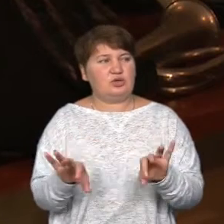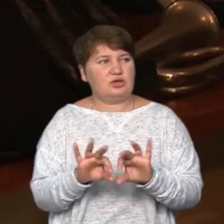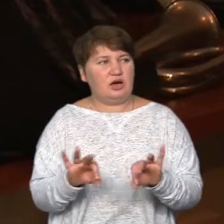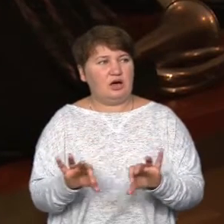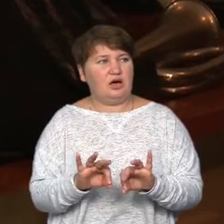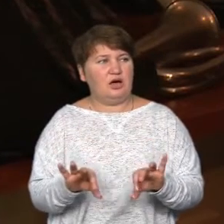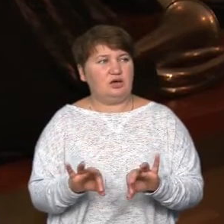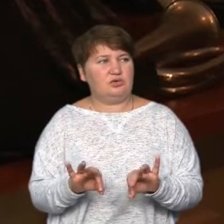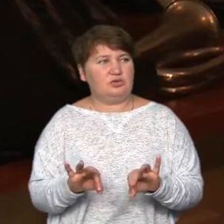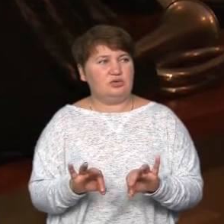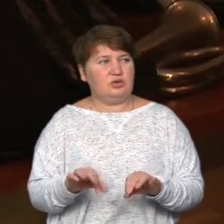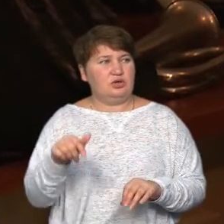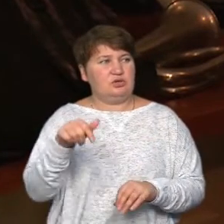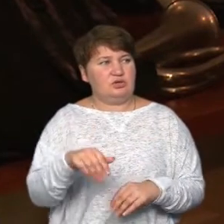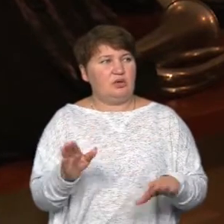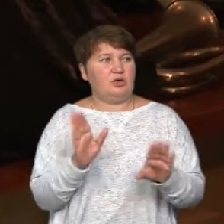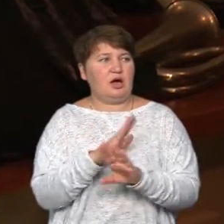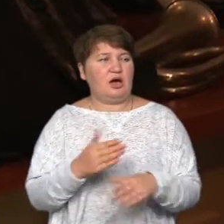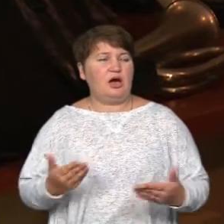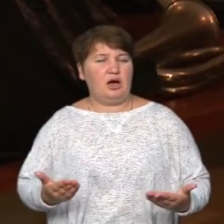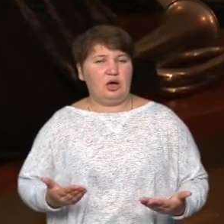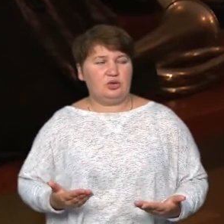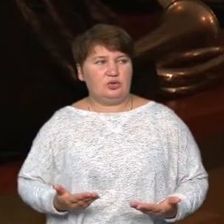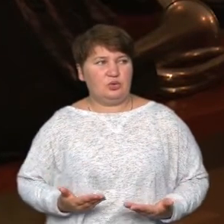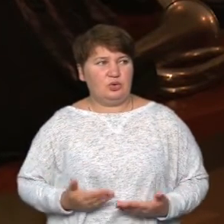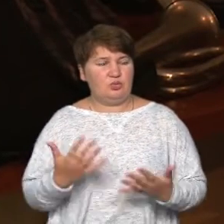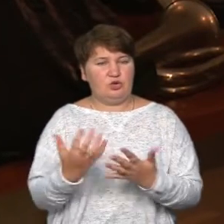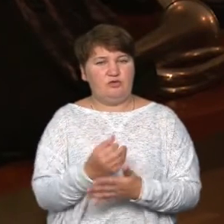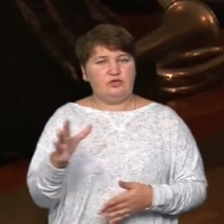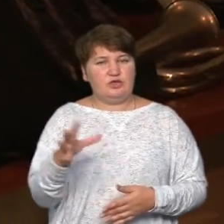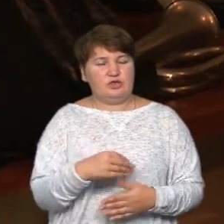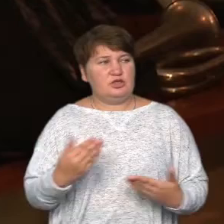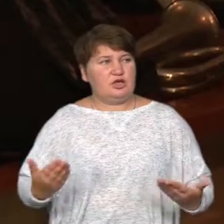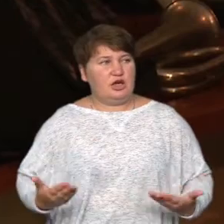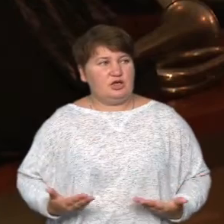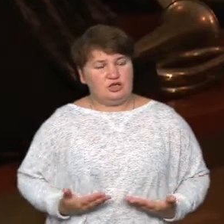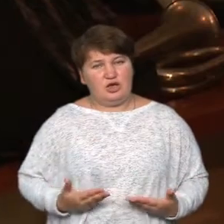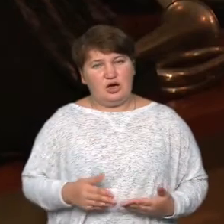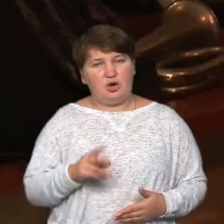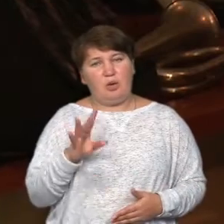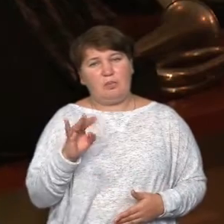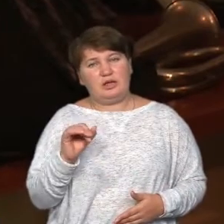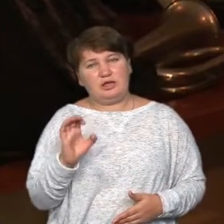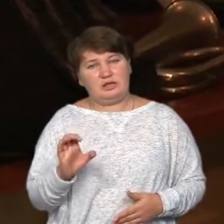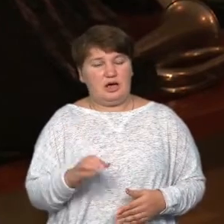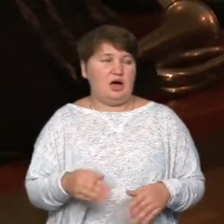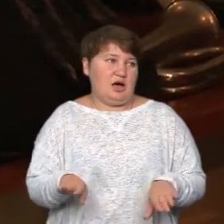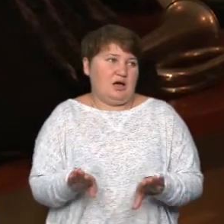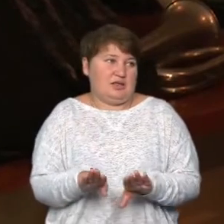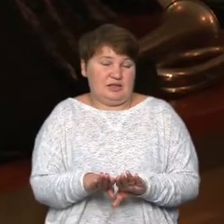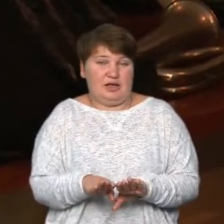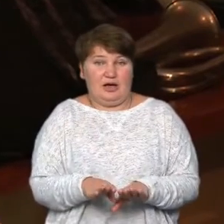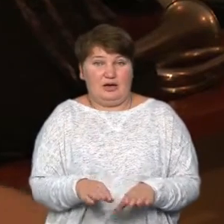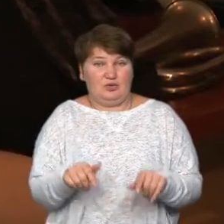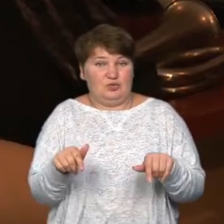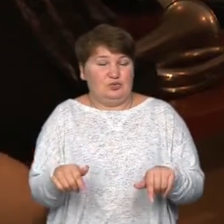магазин, а там не можна туалетонка. І виходить, що все життя і дитя є комплексом комплексу, а тут потрібно яхкати робити. І